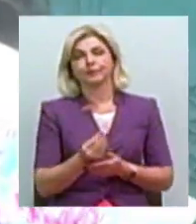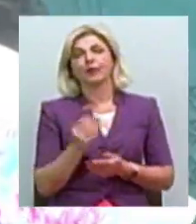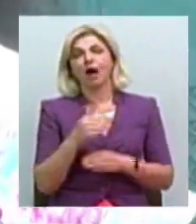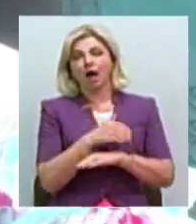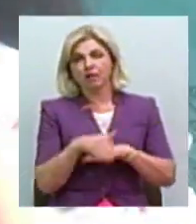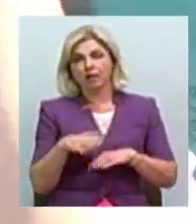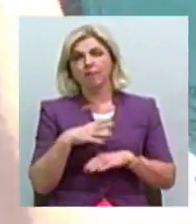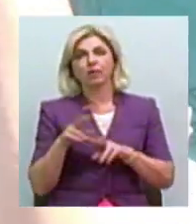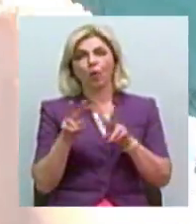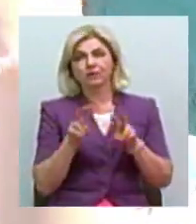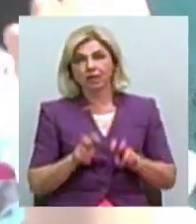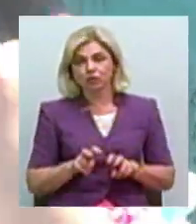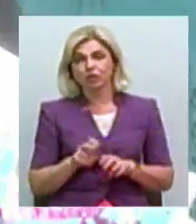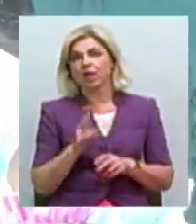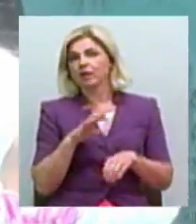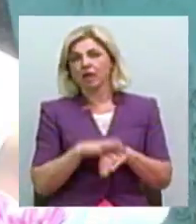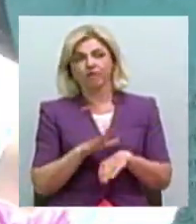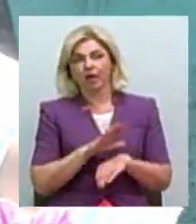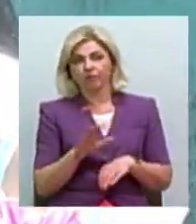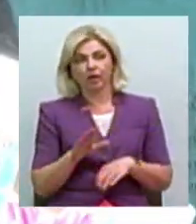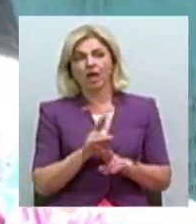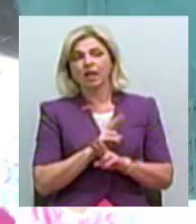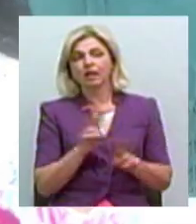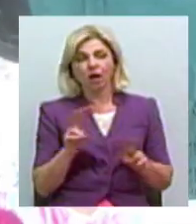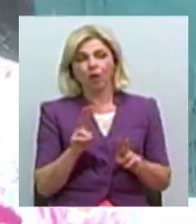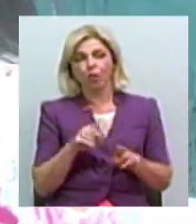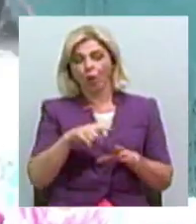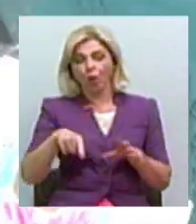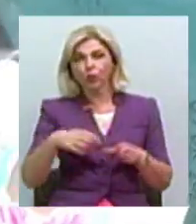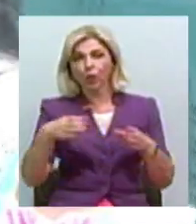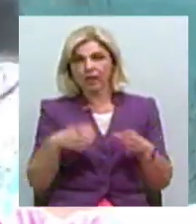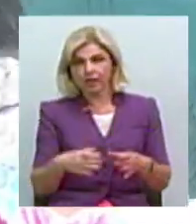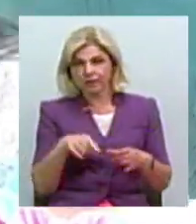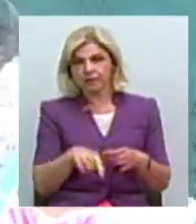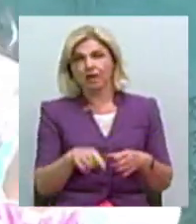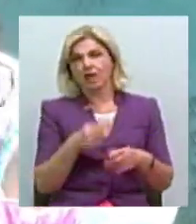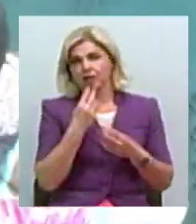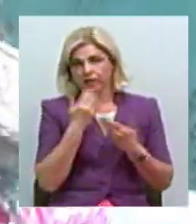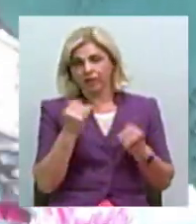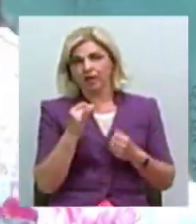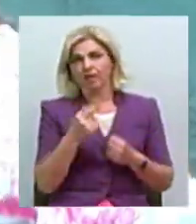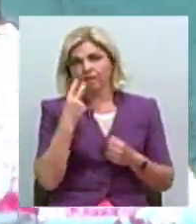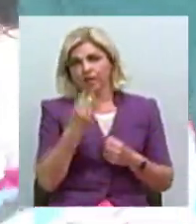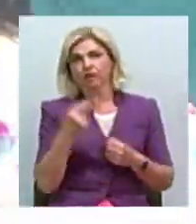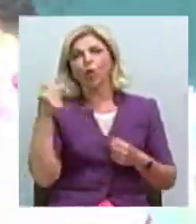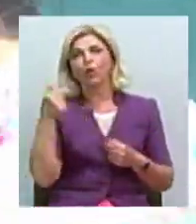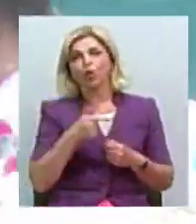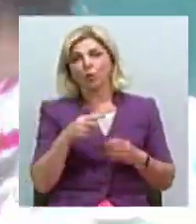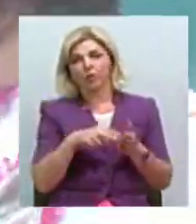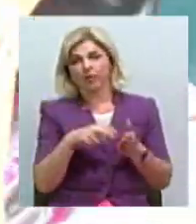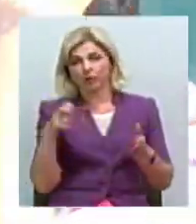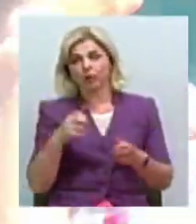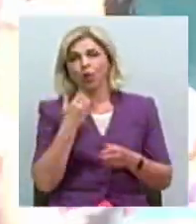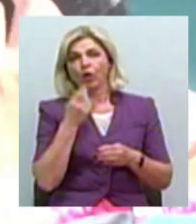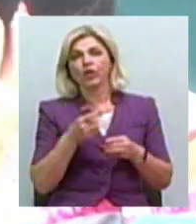було обстежено. Не виявлено запірної арматури у колодязі. Тому зараз ми бачили грубе відрізання, так скажімо, коли частина